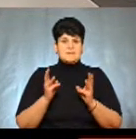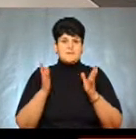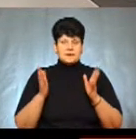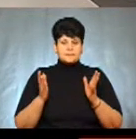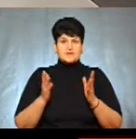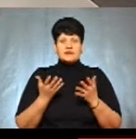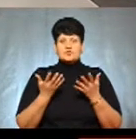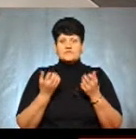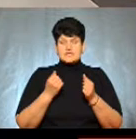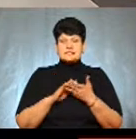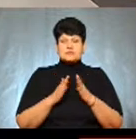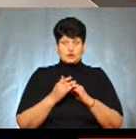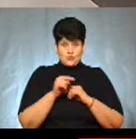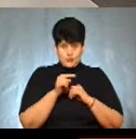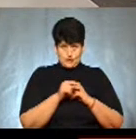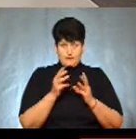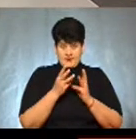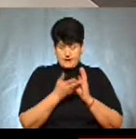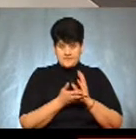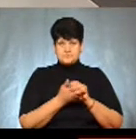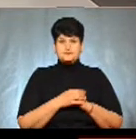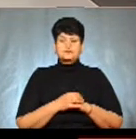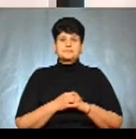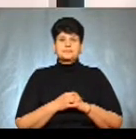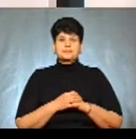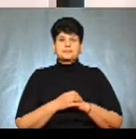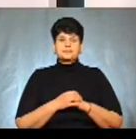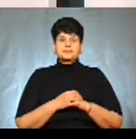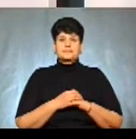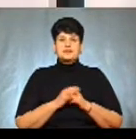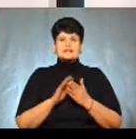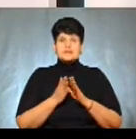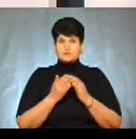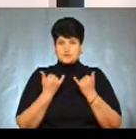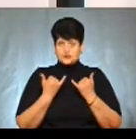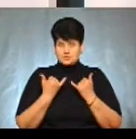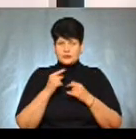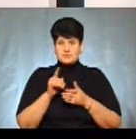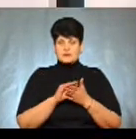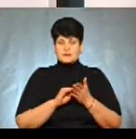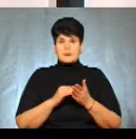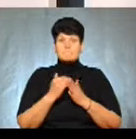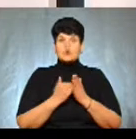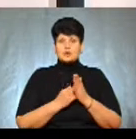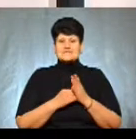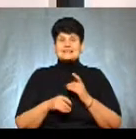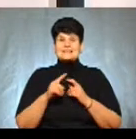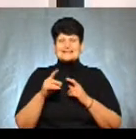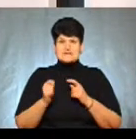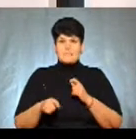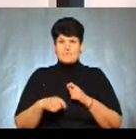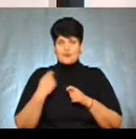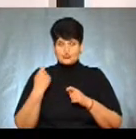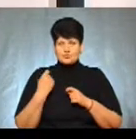ситуацію щодо цього палія, то станом на сьогодні на нього складний протокол за порушення якраз,